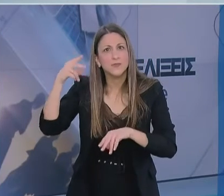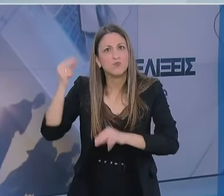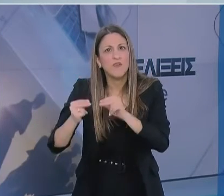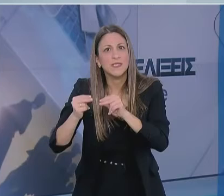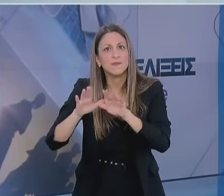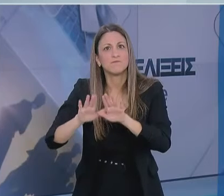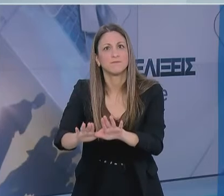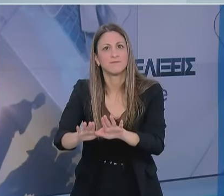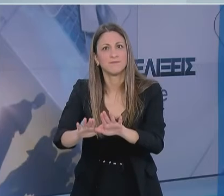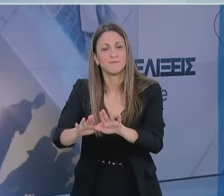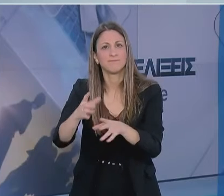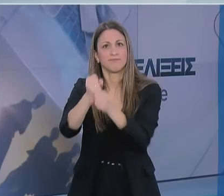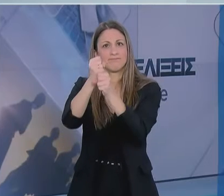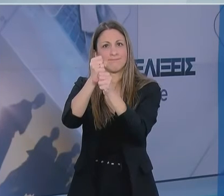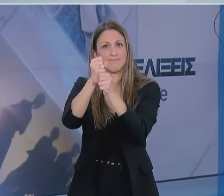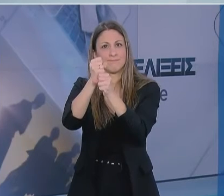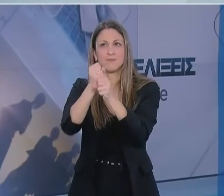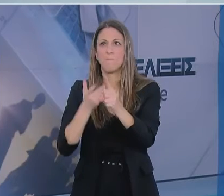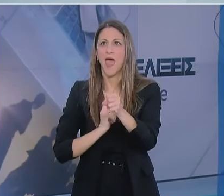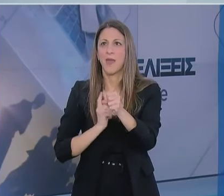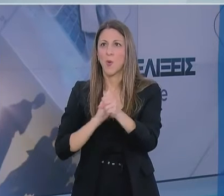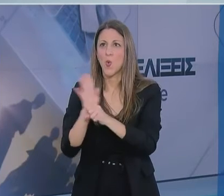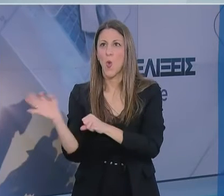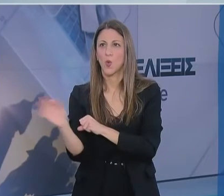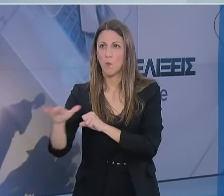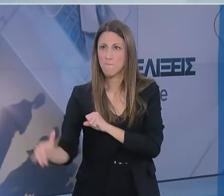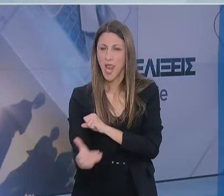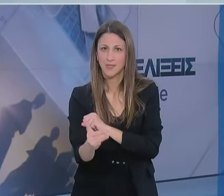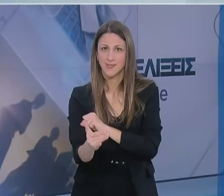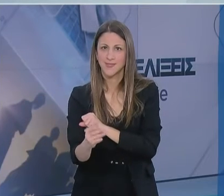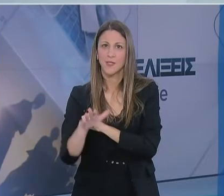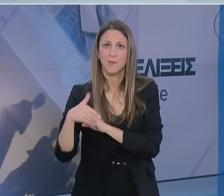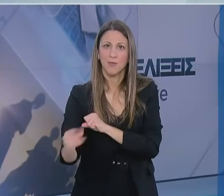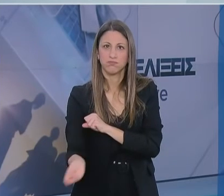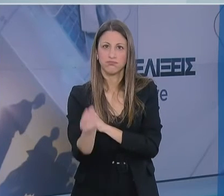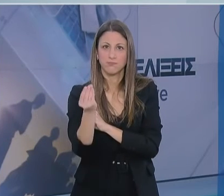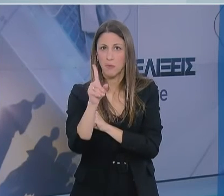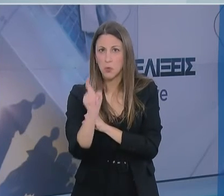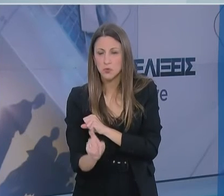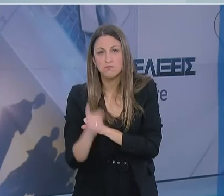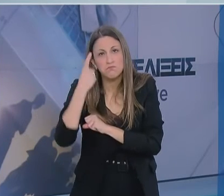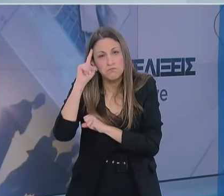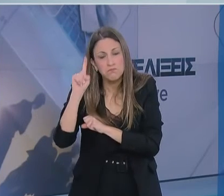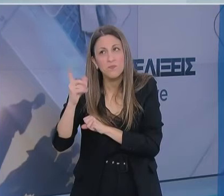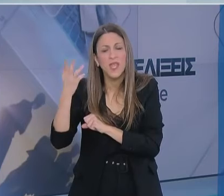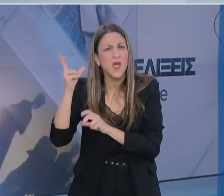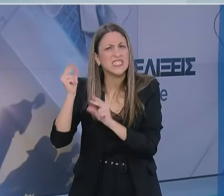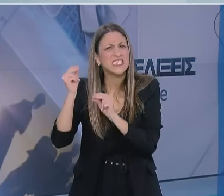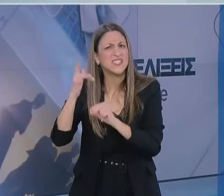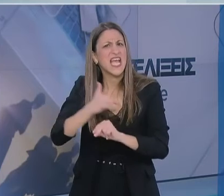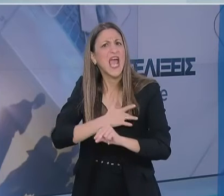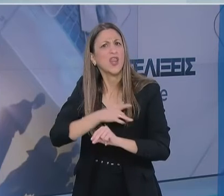πώς που λέμε, σε μια στάθμευση. Μάλιστα είχα μια ενδιαφέρουσα συνάντηση και συζήτηση με φίλους